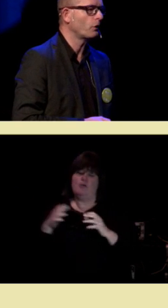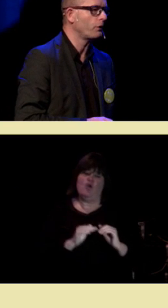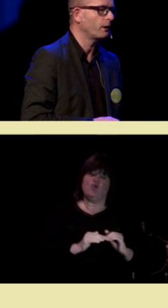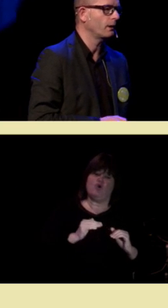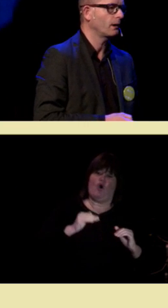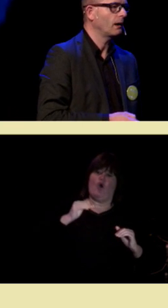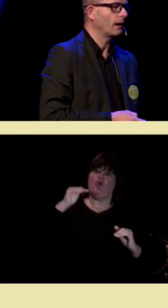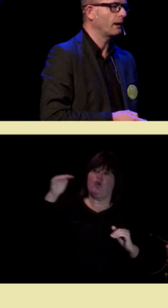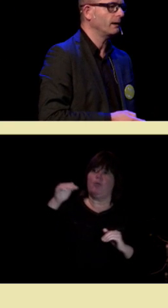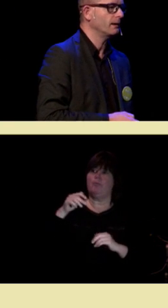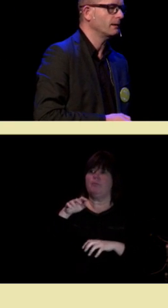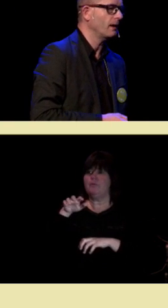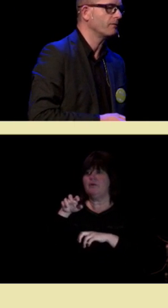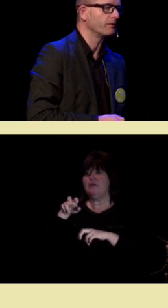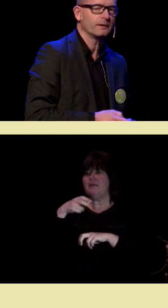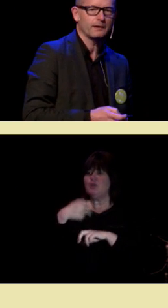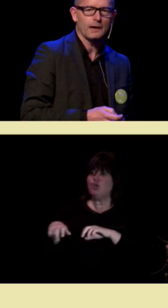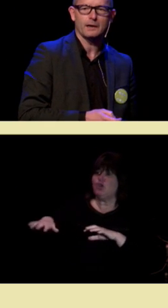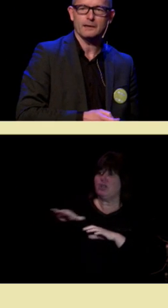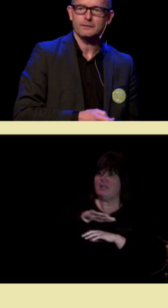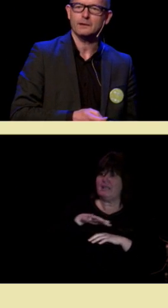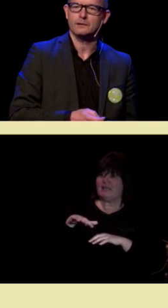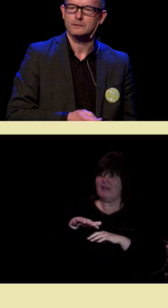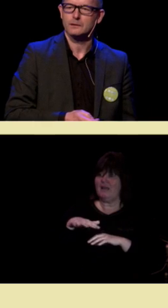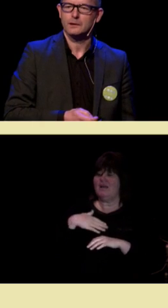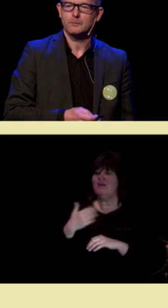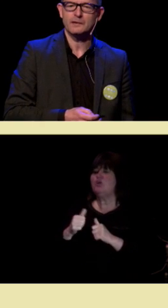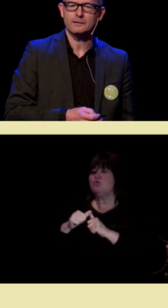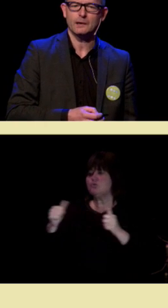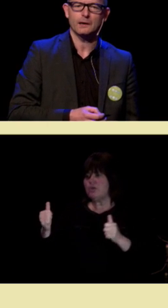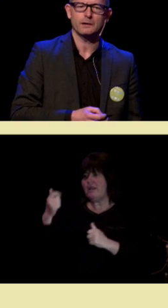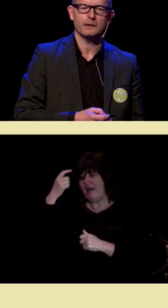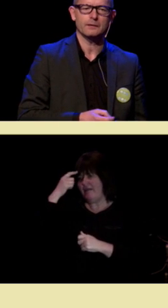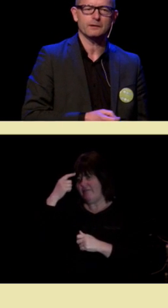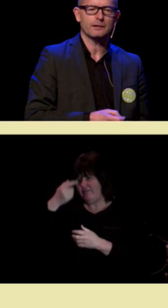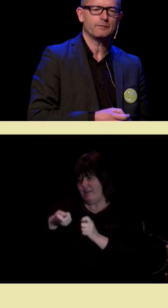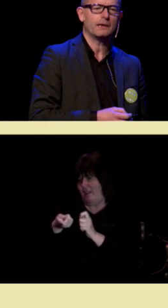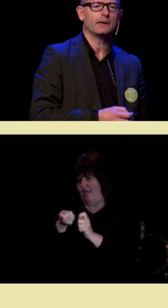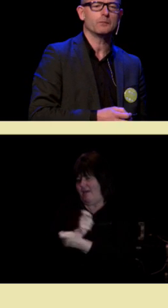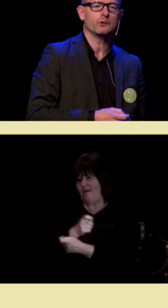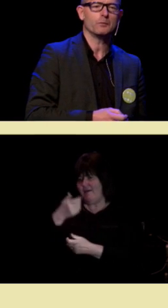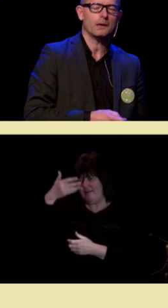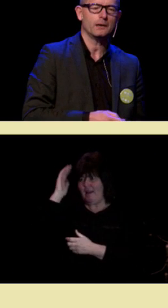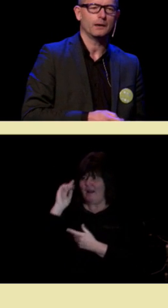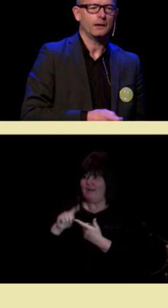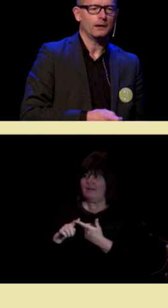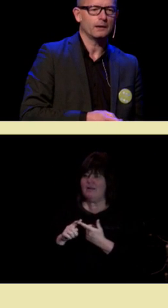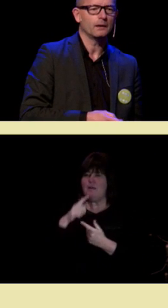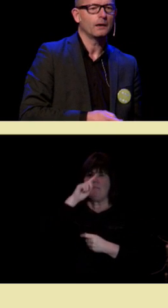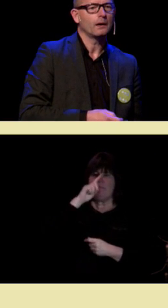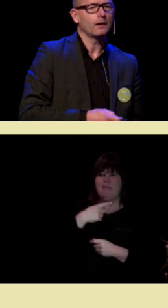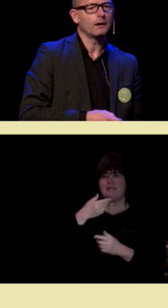jo større er evnen til hjerneendring. menneskehjernen kan endre seg veldig mye mer